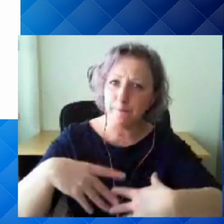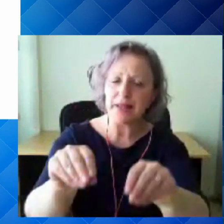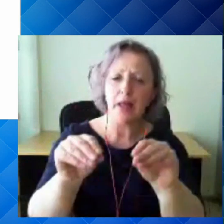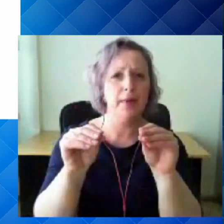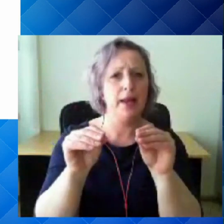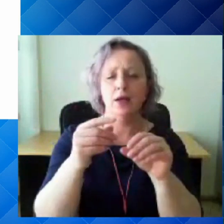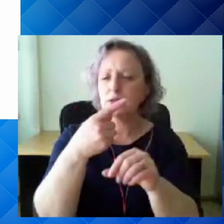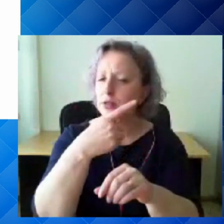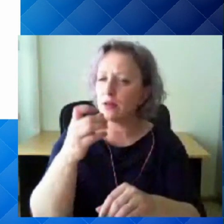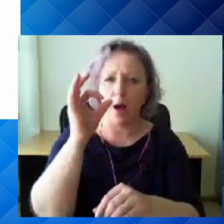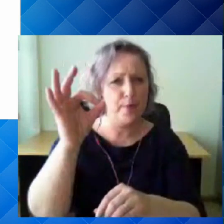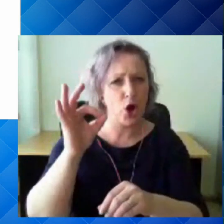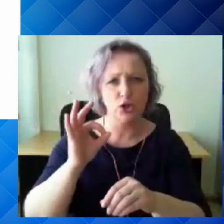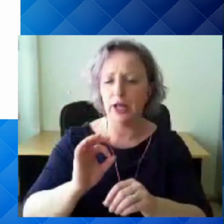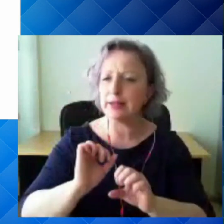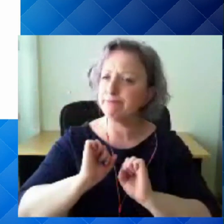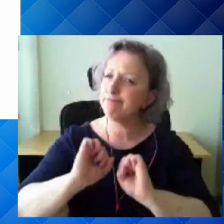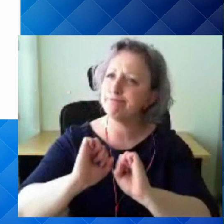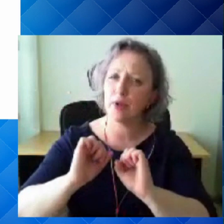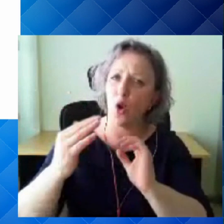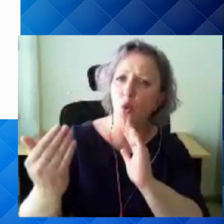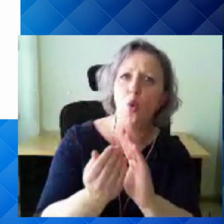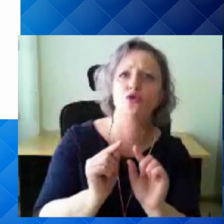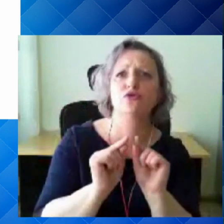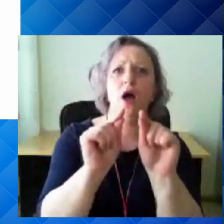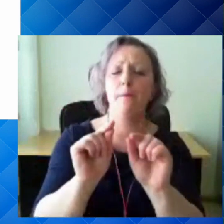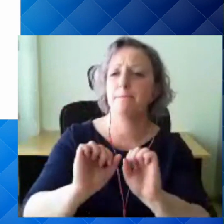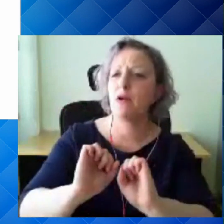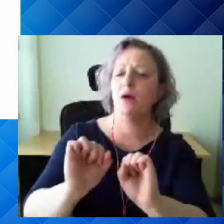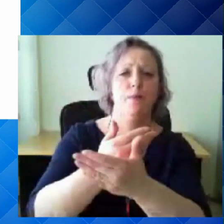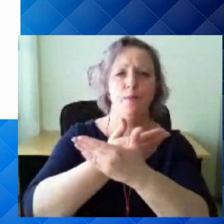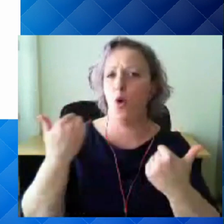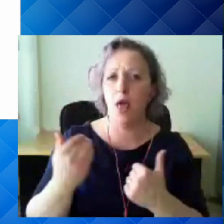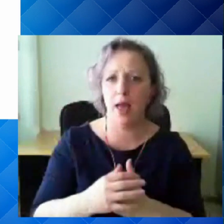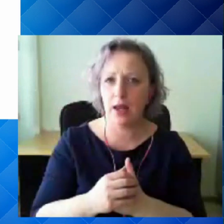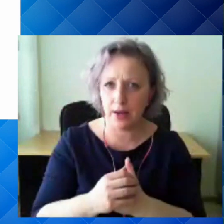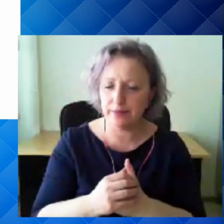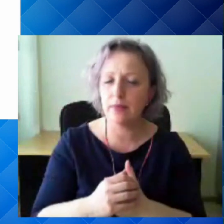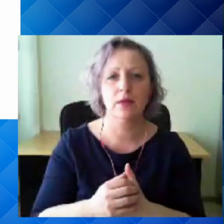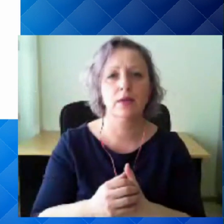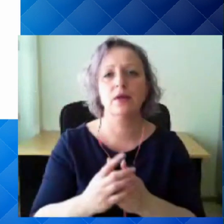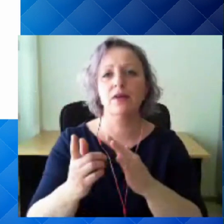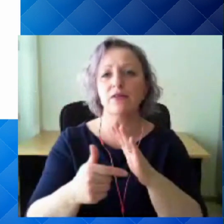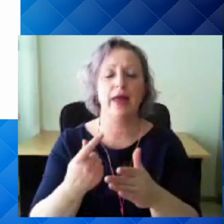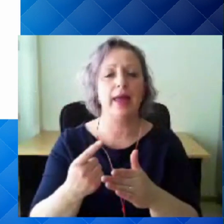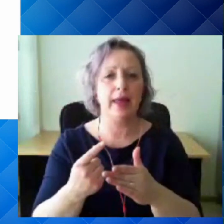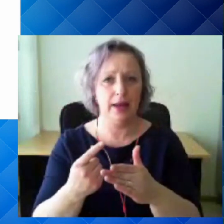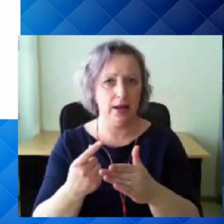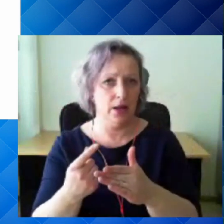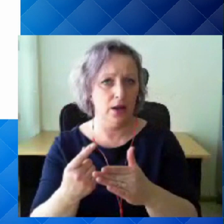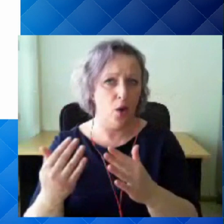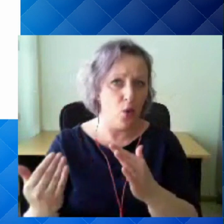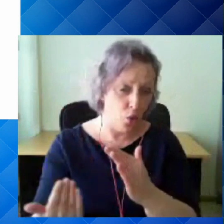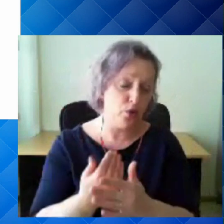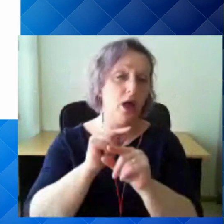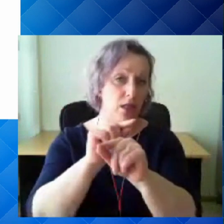kindlusta sajaprotsendilist uut nakatumist, ei hoia ära sajaprotsendilist uut